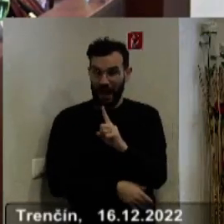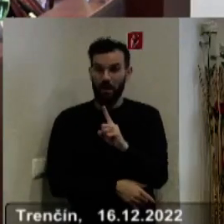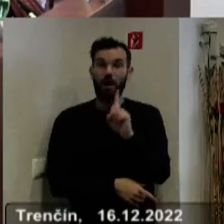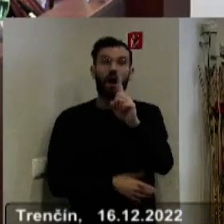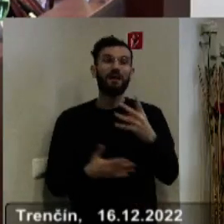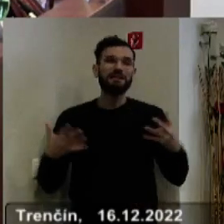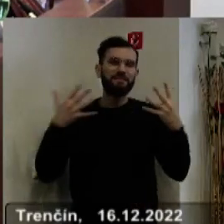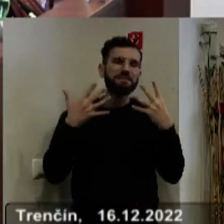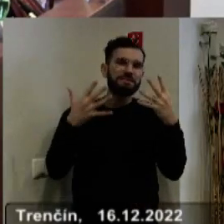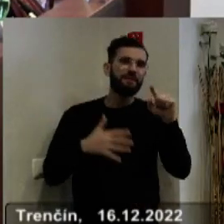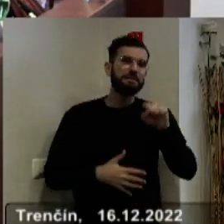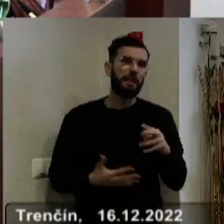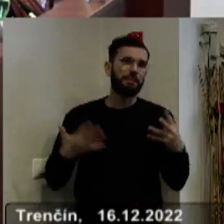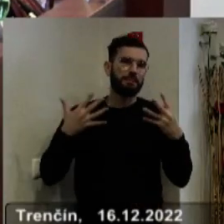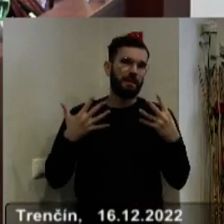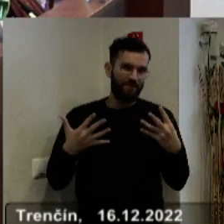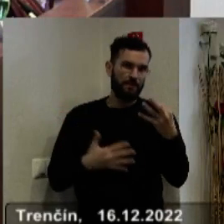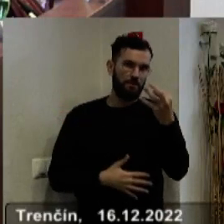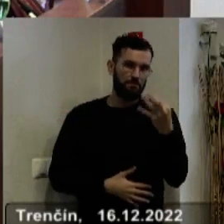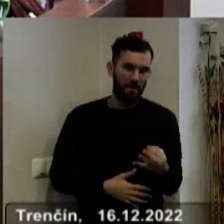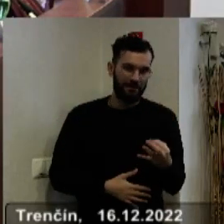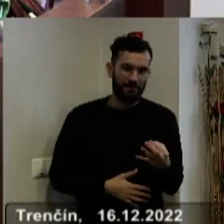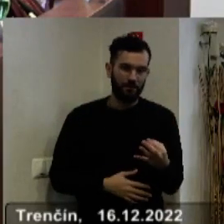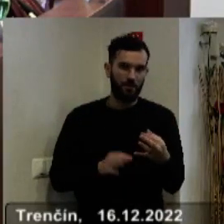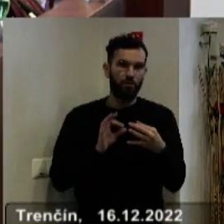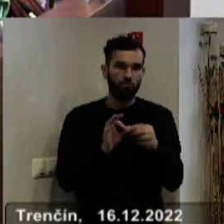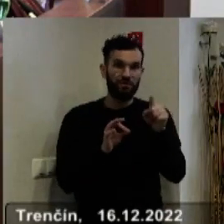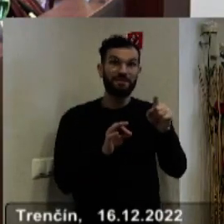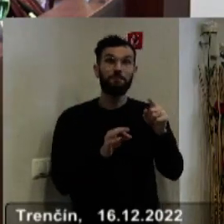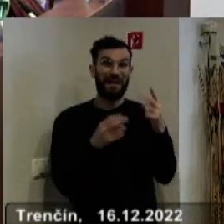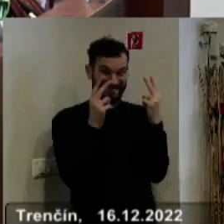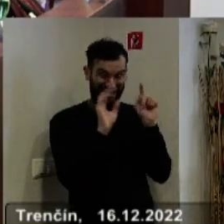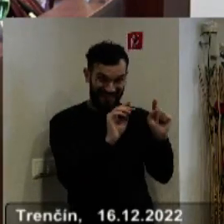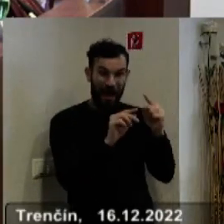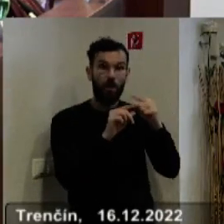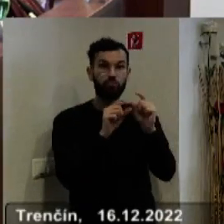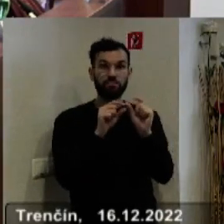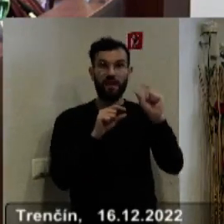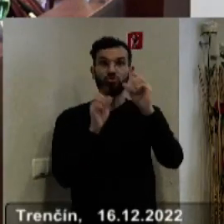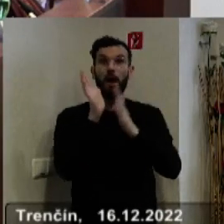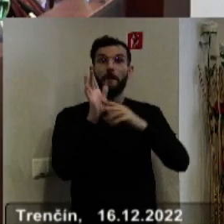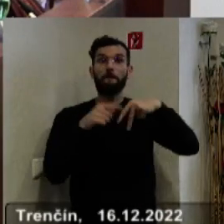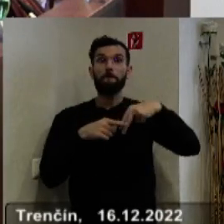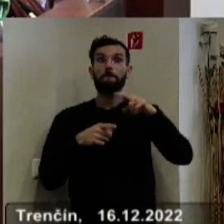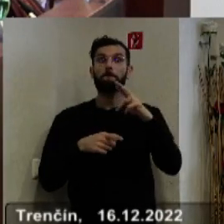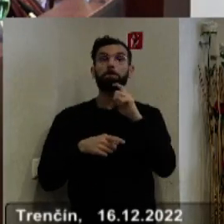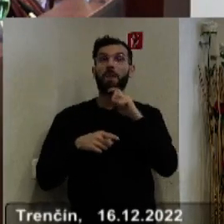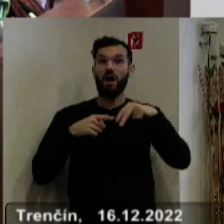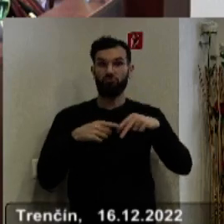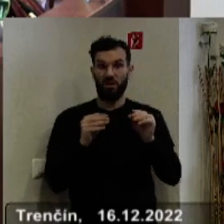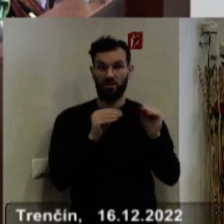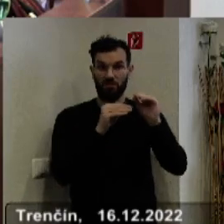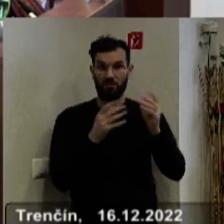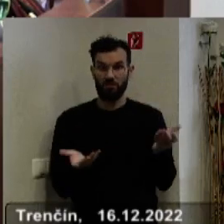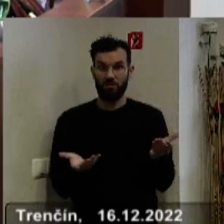,99% za spotové ceny plus marža. Čiže sme v nezavideniach hodnej situácii